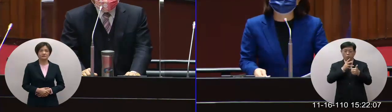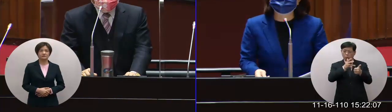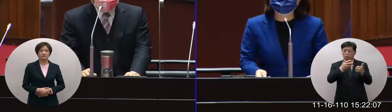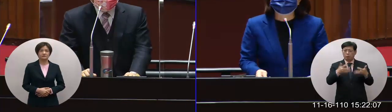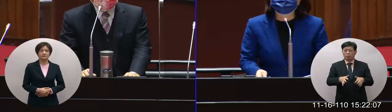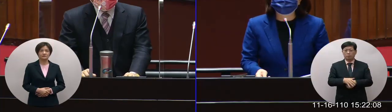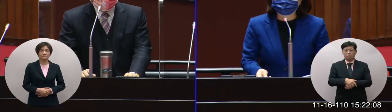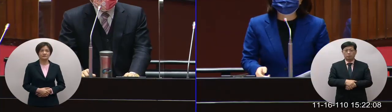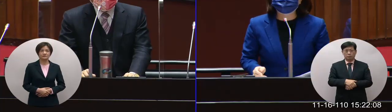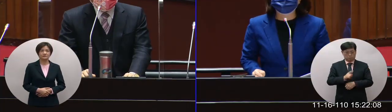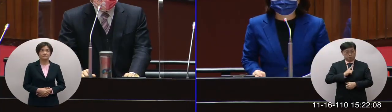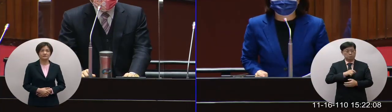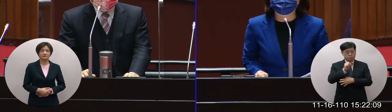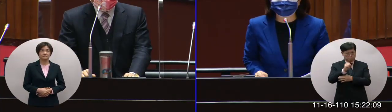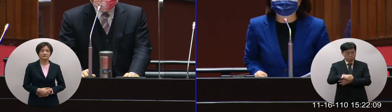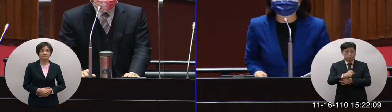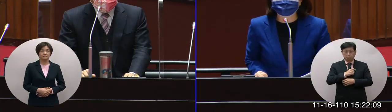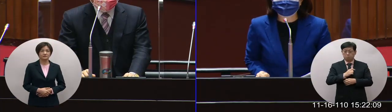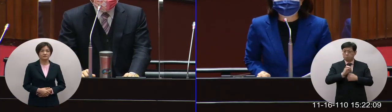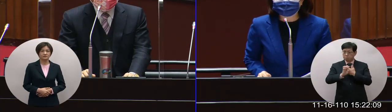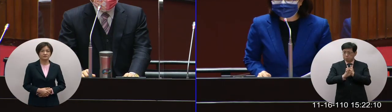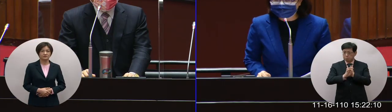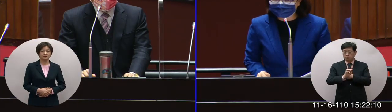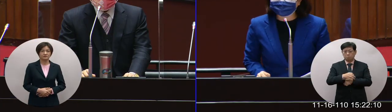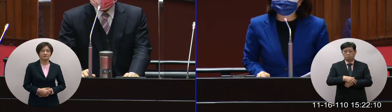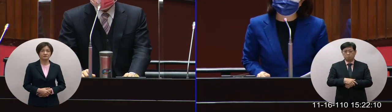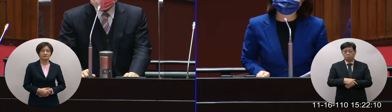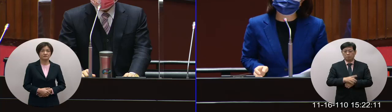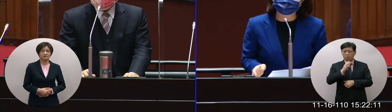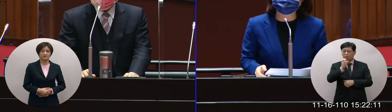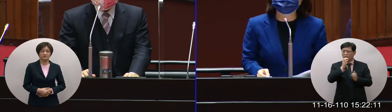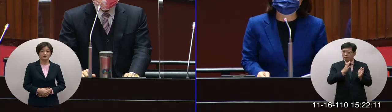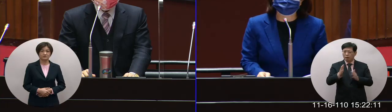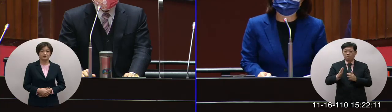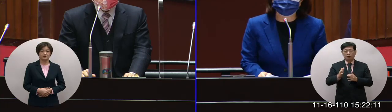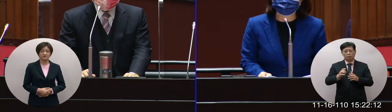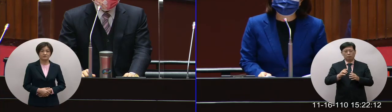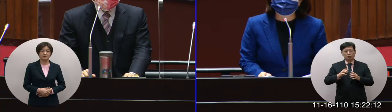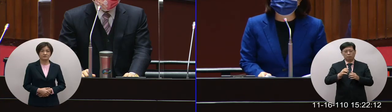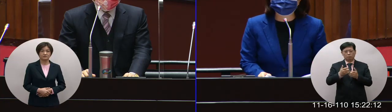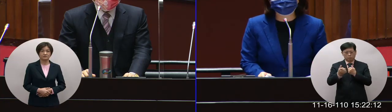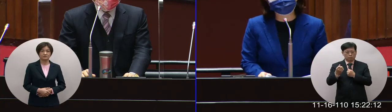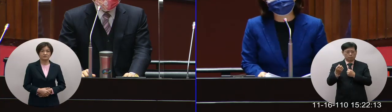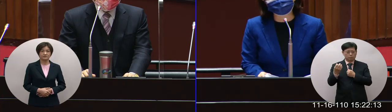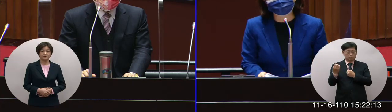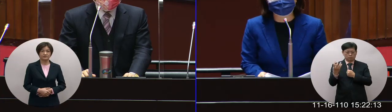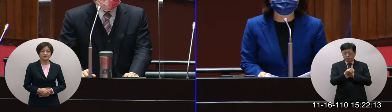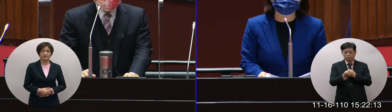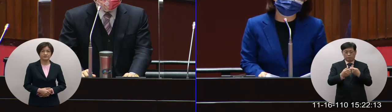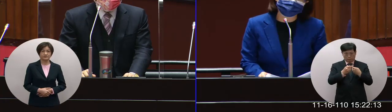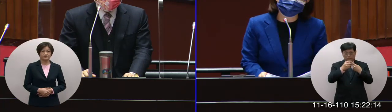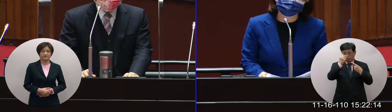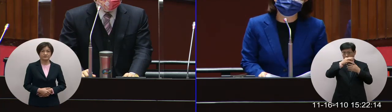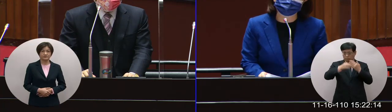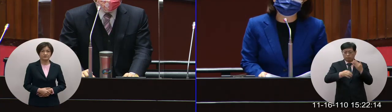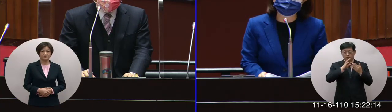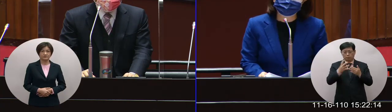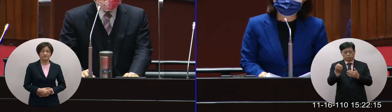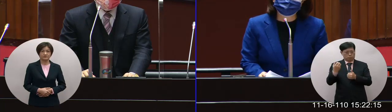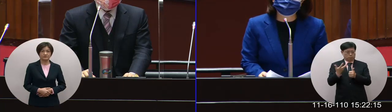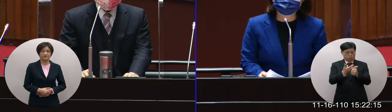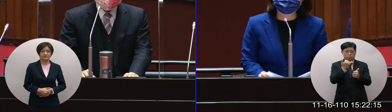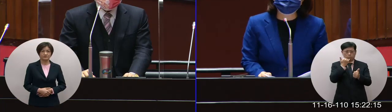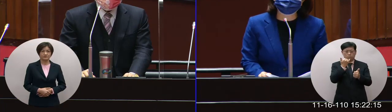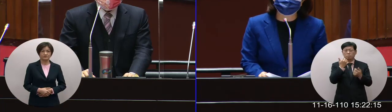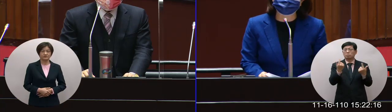質詢過嗎您有說要做考量那因為它的方法上大概一個是說我們在特別條例裡面其實有就是授權